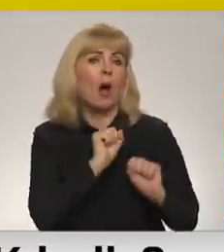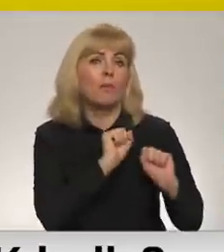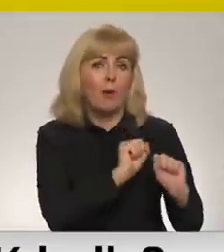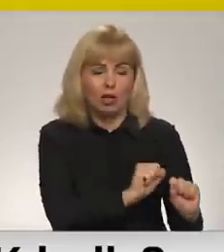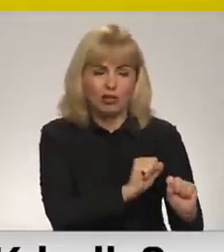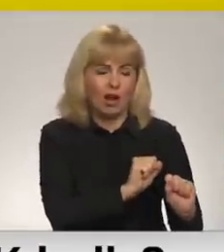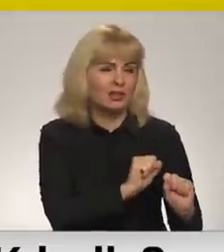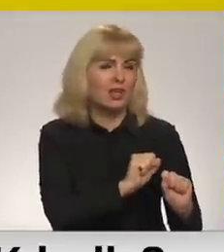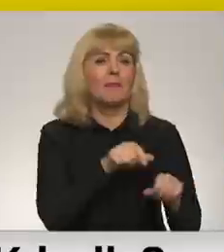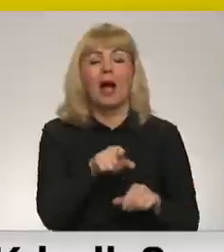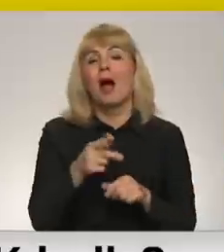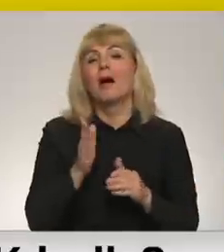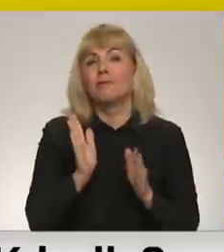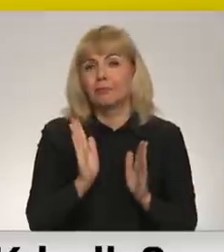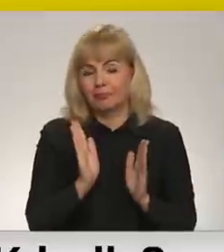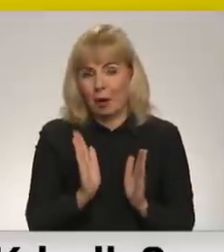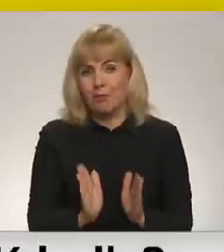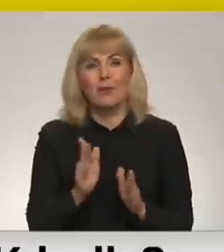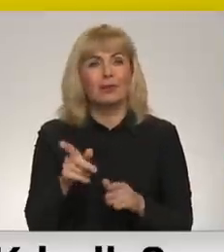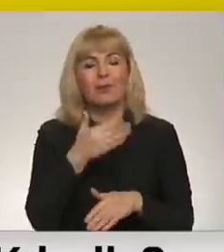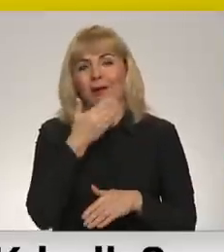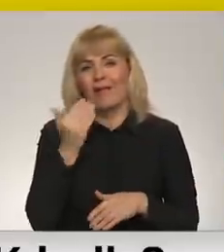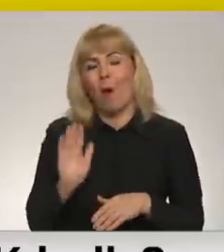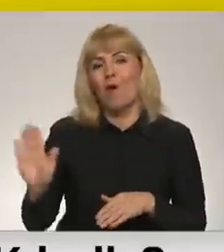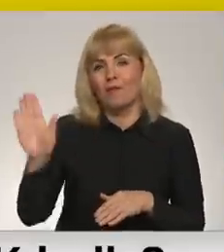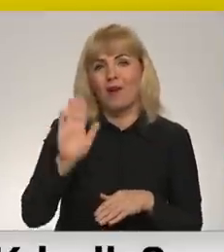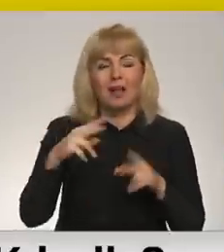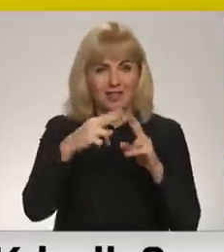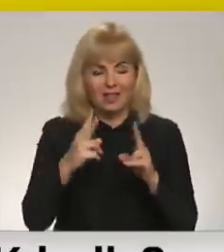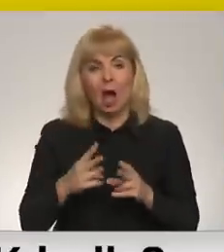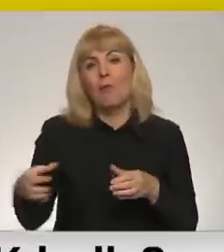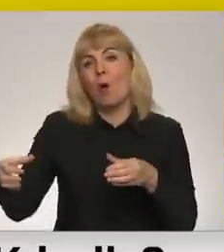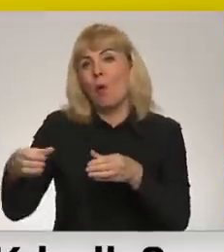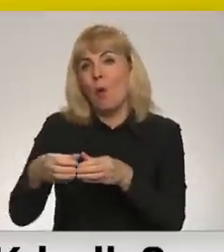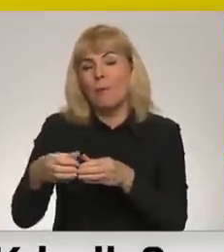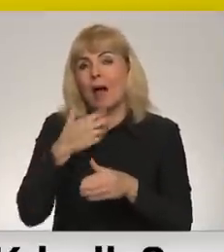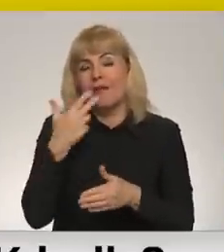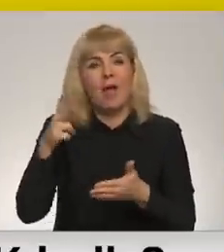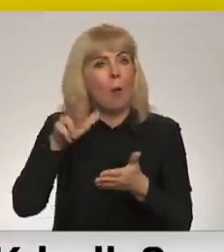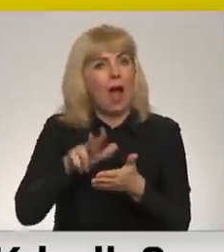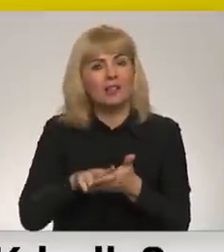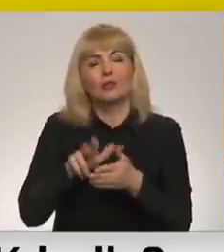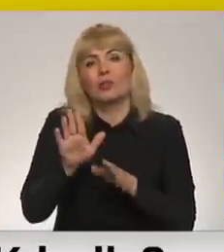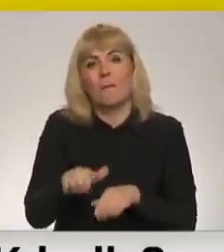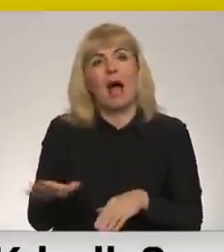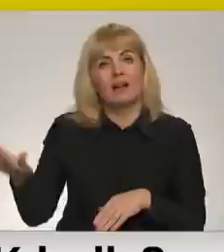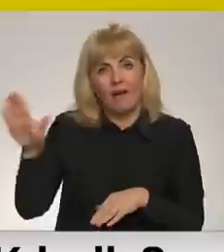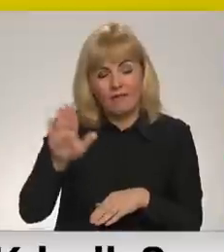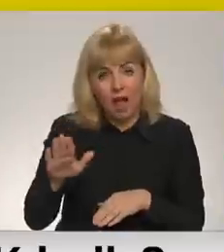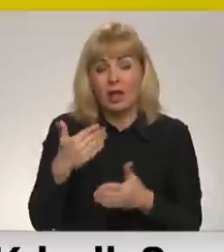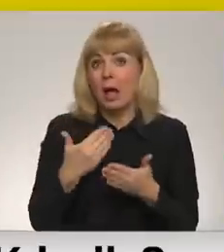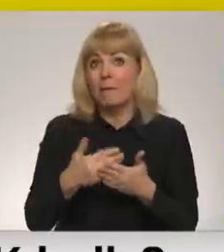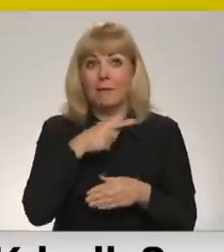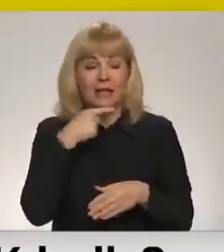nonsens. Jo, būtībā, šīs nav valstis, starptautiskā kopiena tās nav atzinusi par valstīm. Un, ja